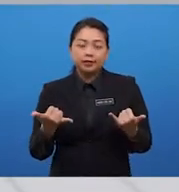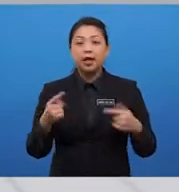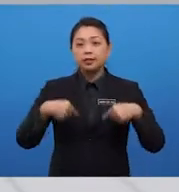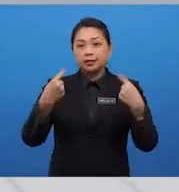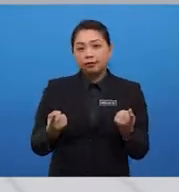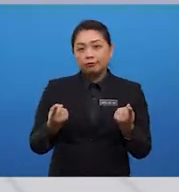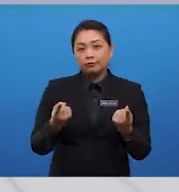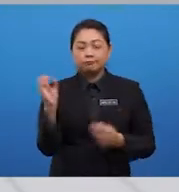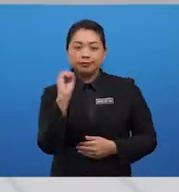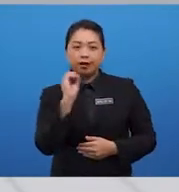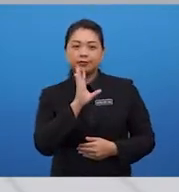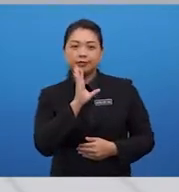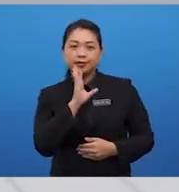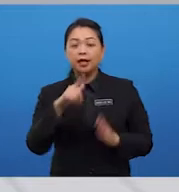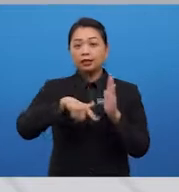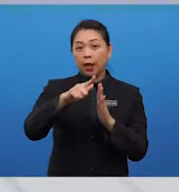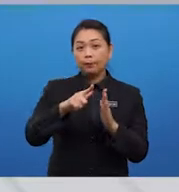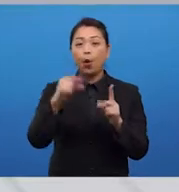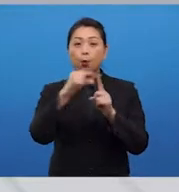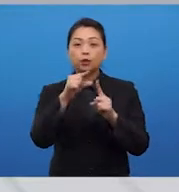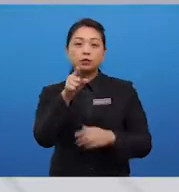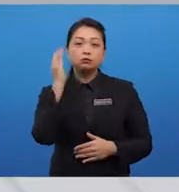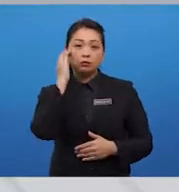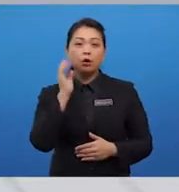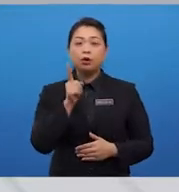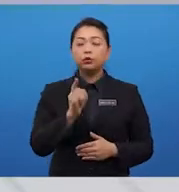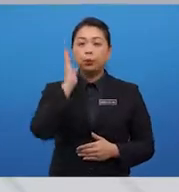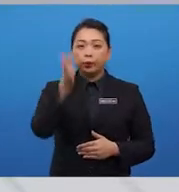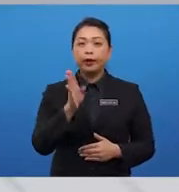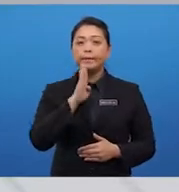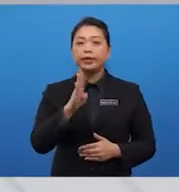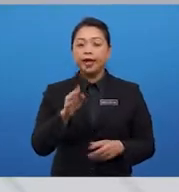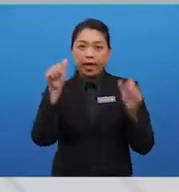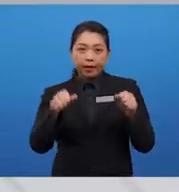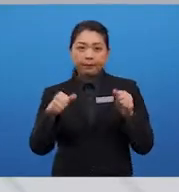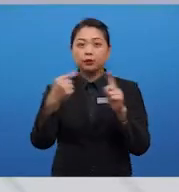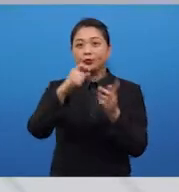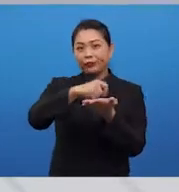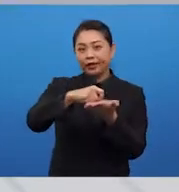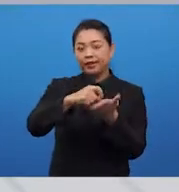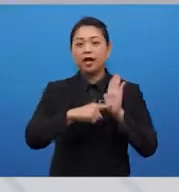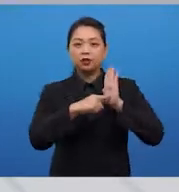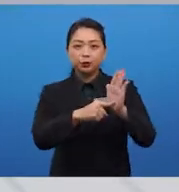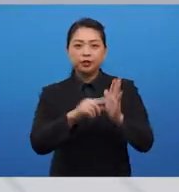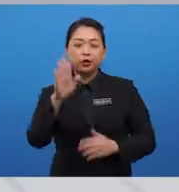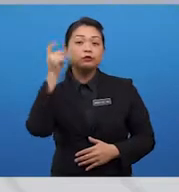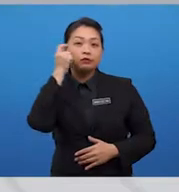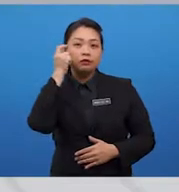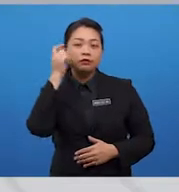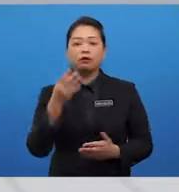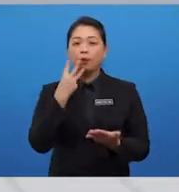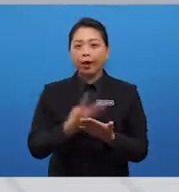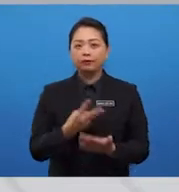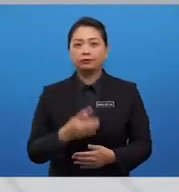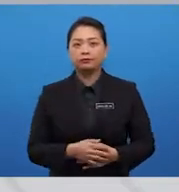without saying that the more words that you know, you will be able to write and express your thoughts well.